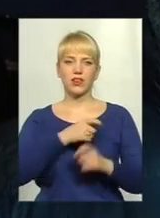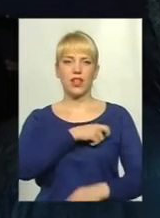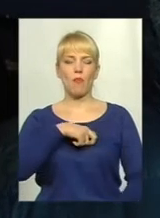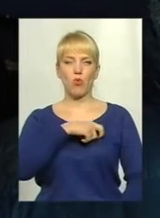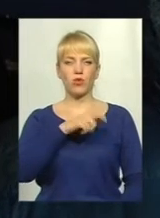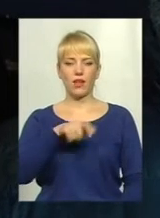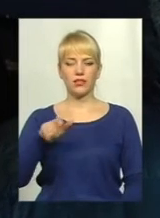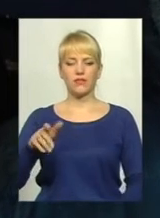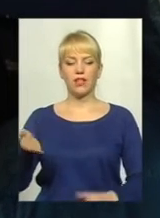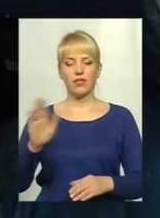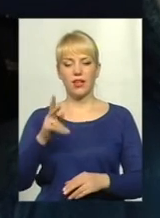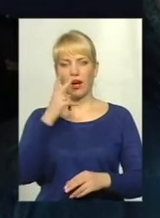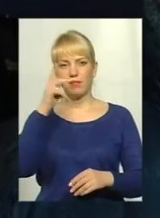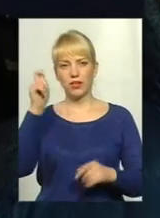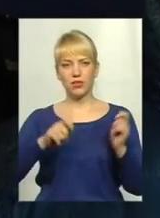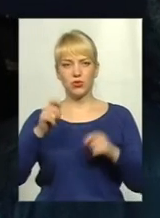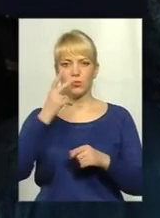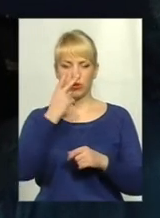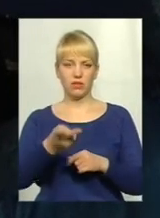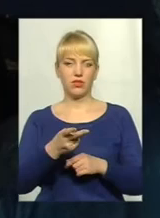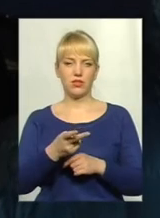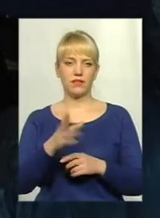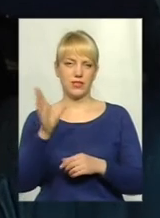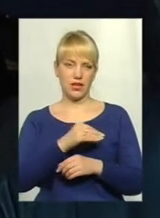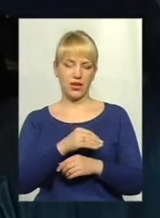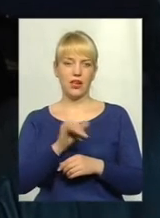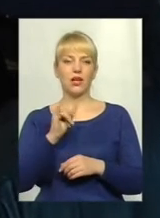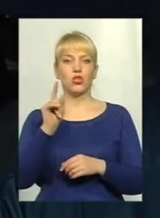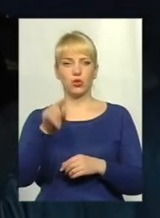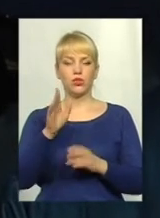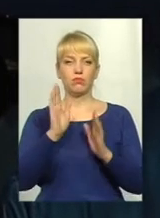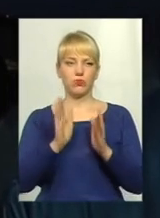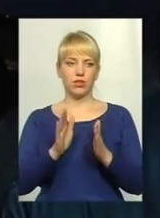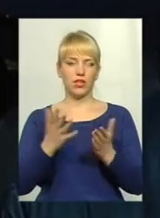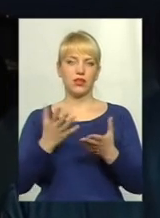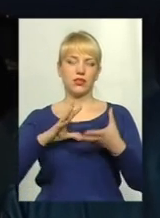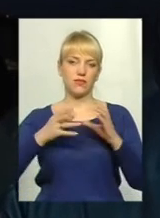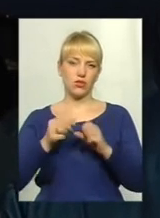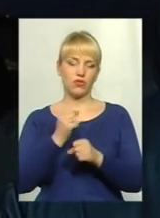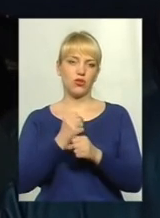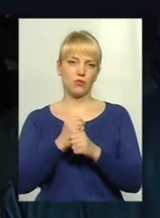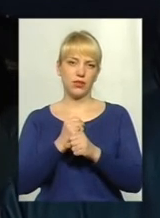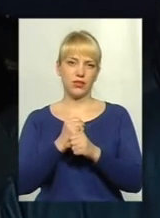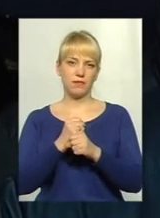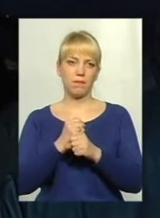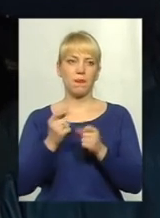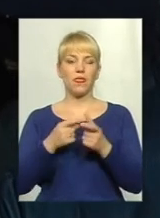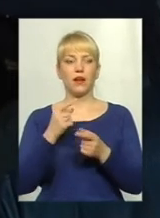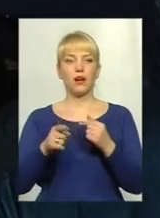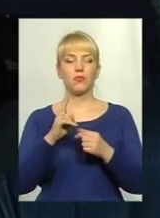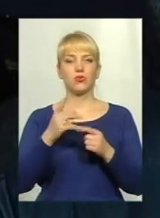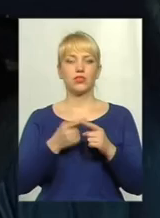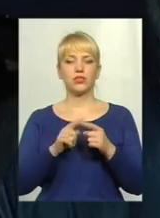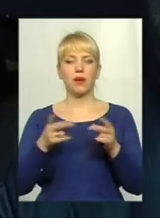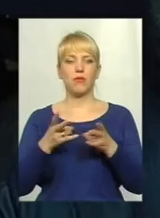нехай вони сюди приїдуть і все подивляться. І тоді будуть якісь висновки робити, або хтось за це